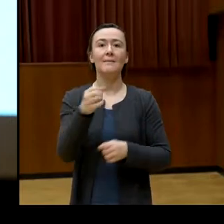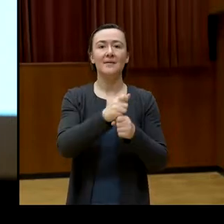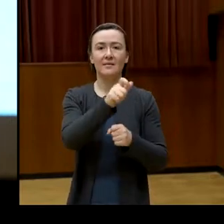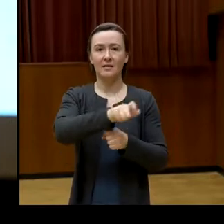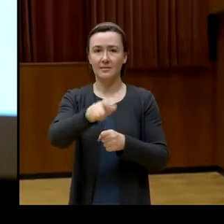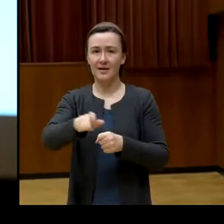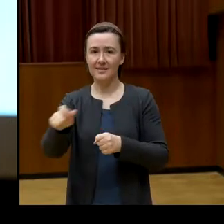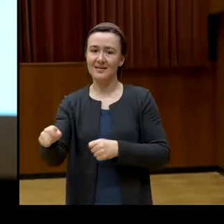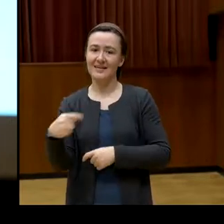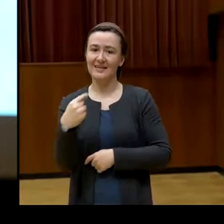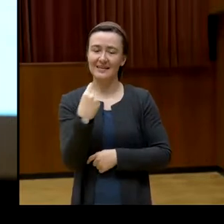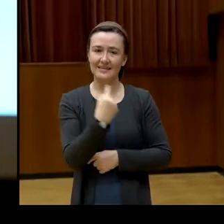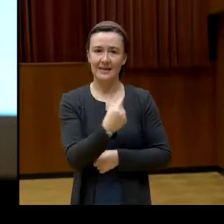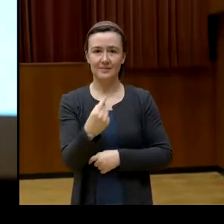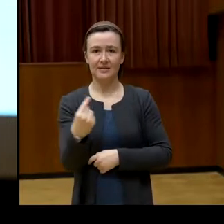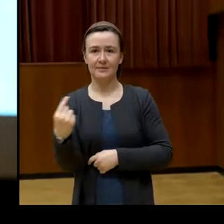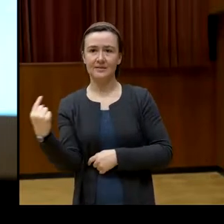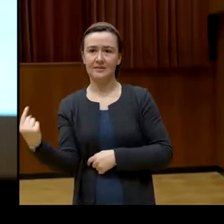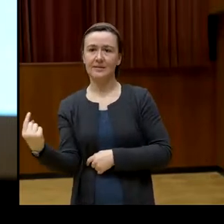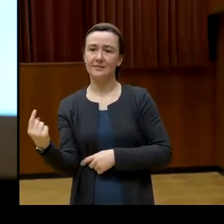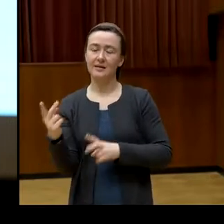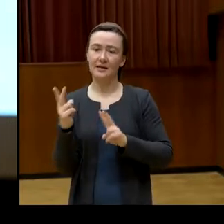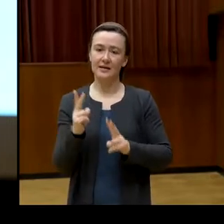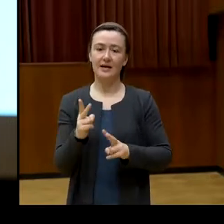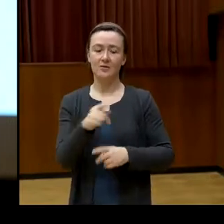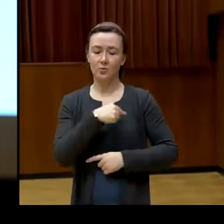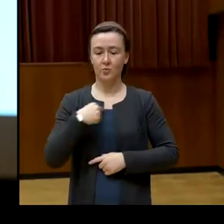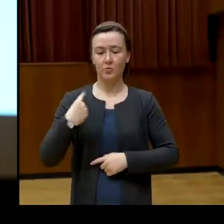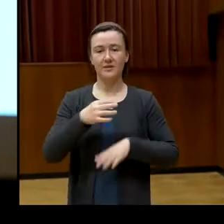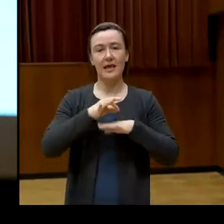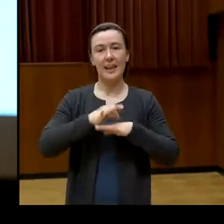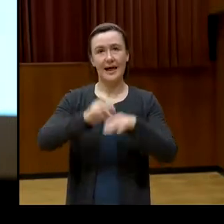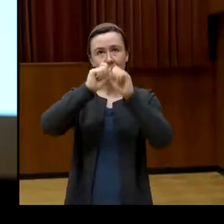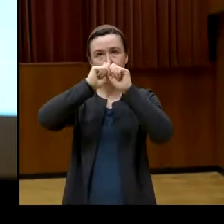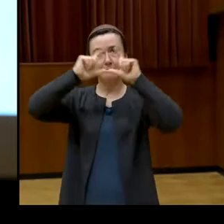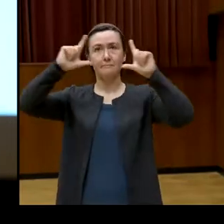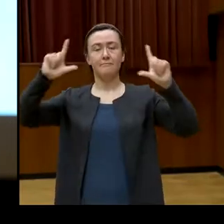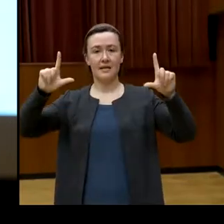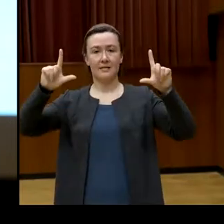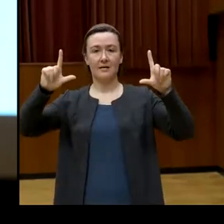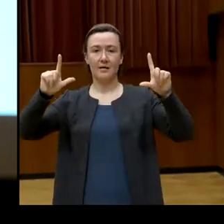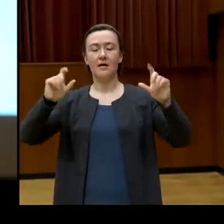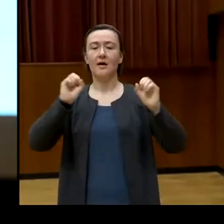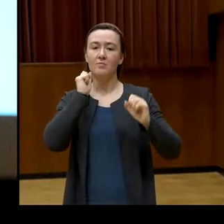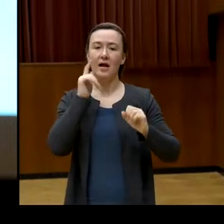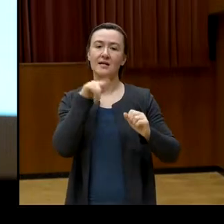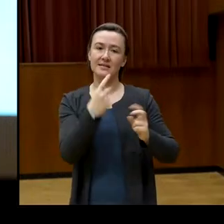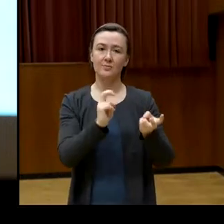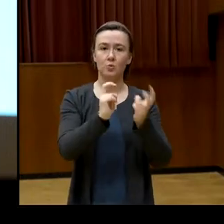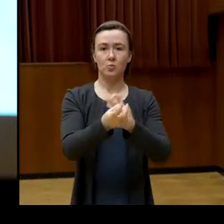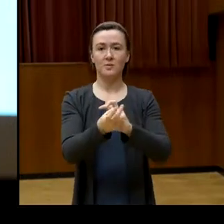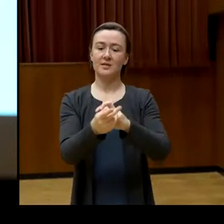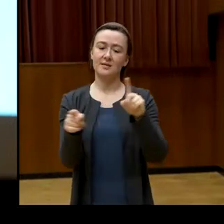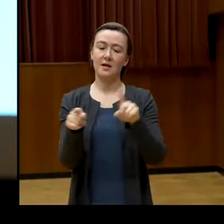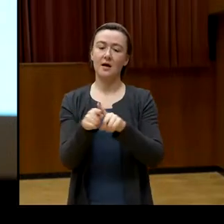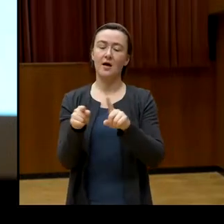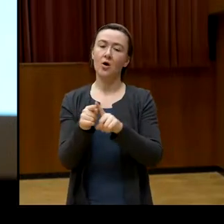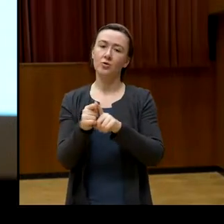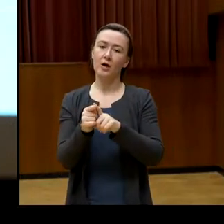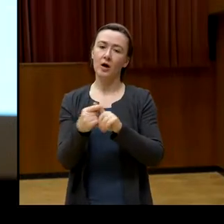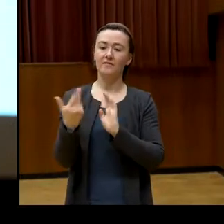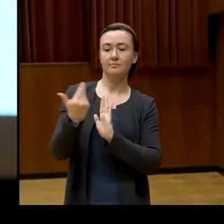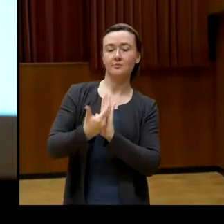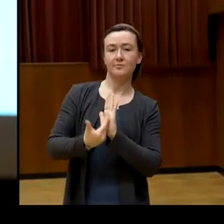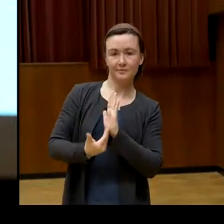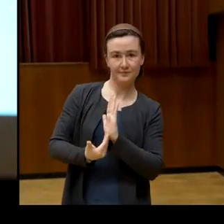versetzen, unsere Leitbilder im Alltag zu vertreten und auch notfalls zu verteidigen. Wenn viele heute